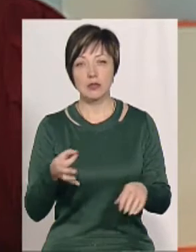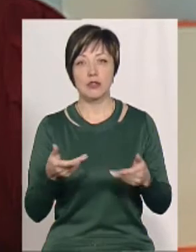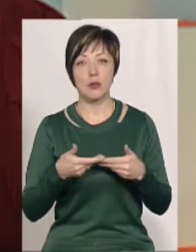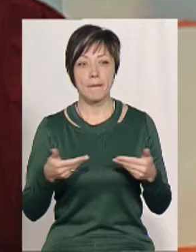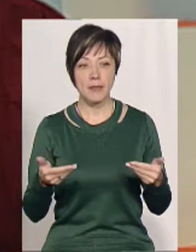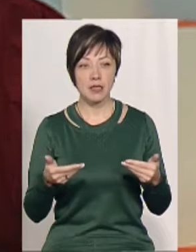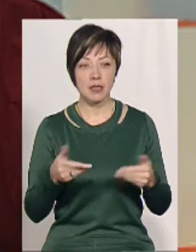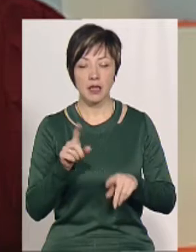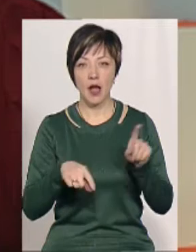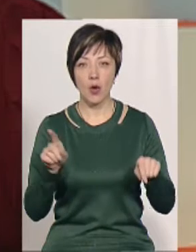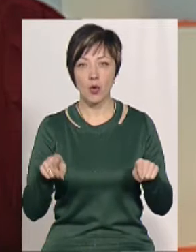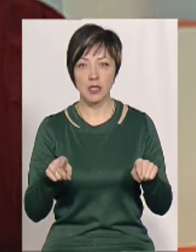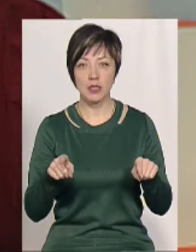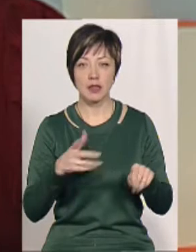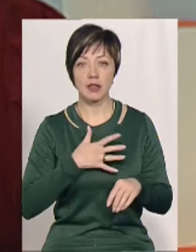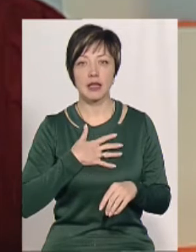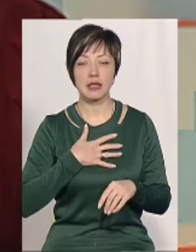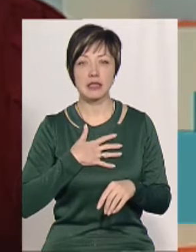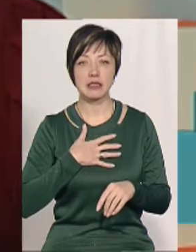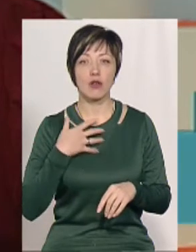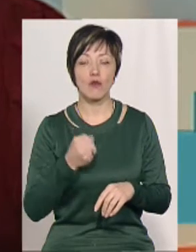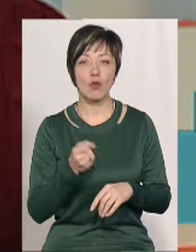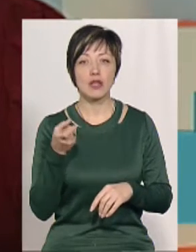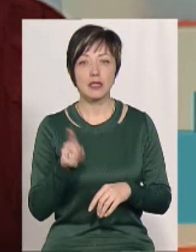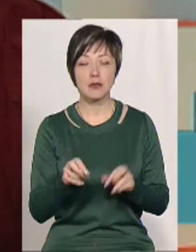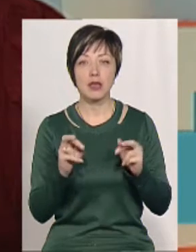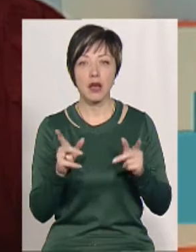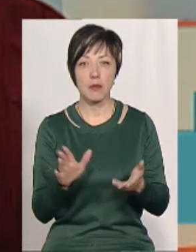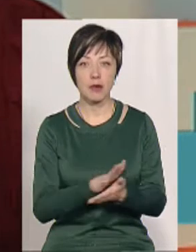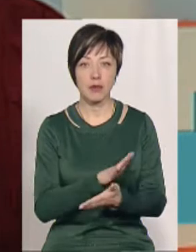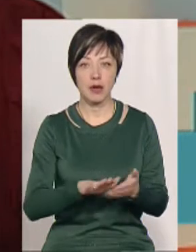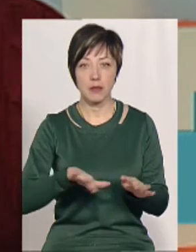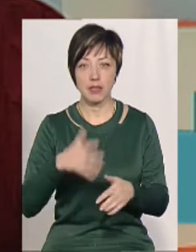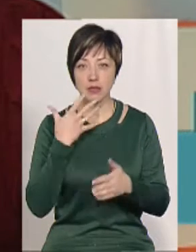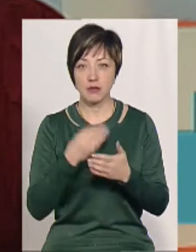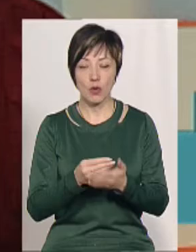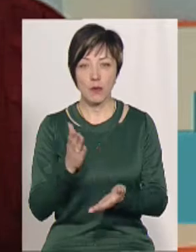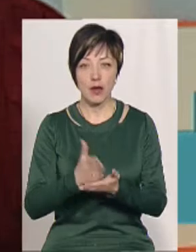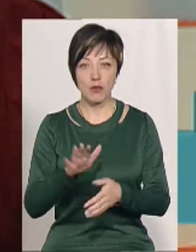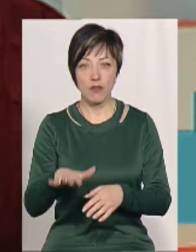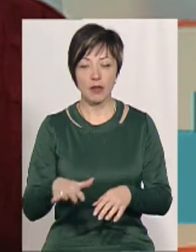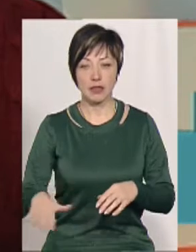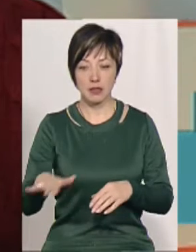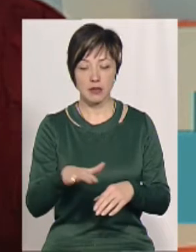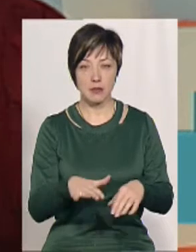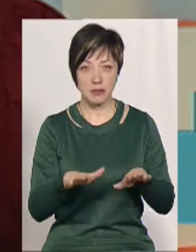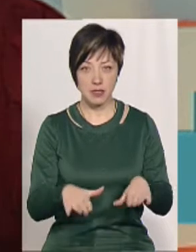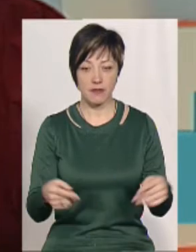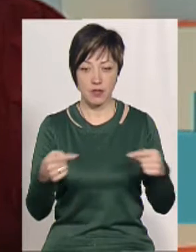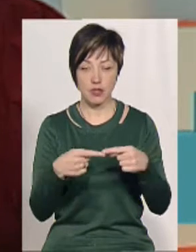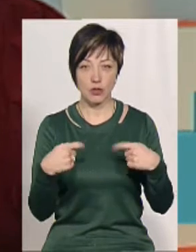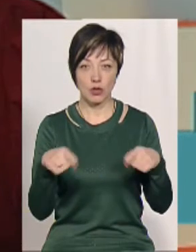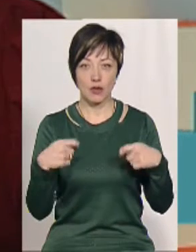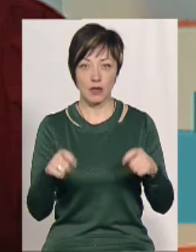що ми деколи незадовільні тим, як вони прибирають після свого перебування на цих ділянках, які